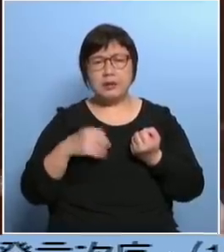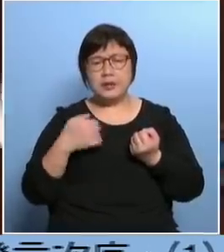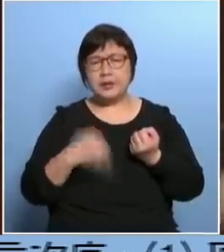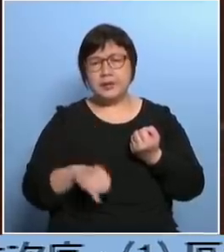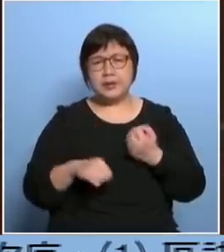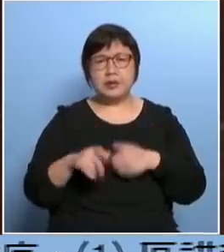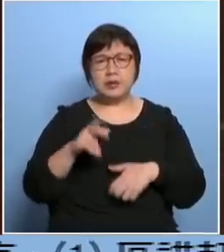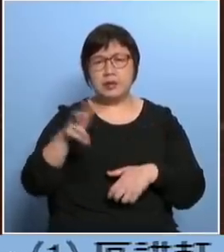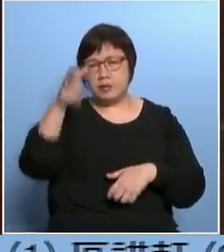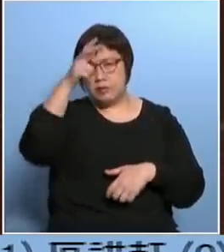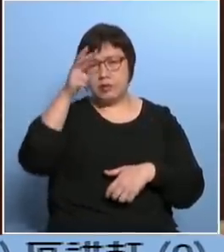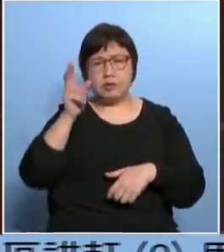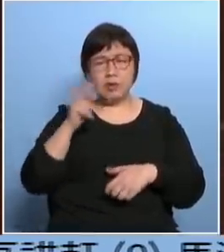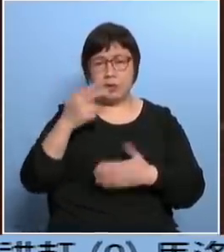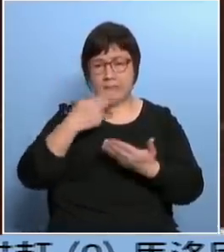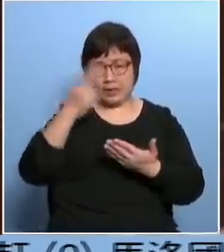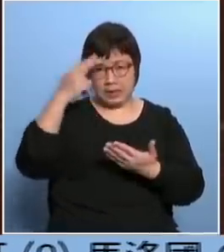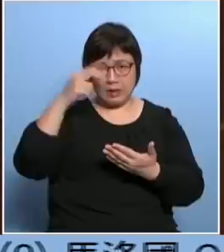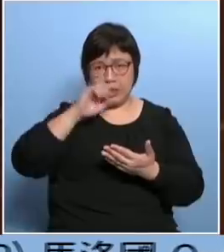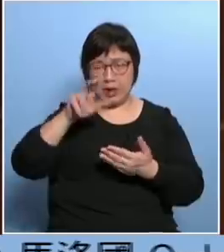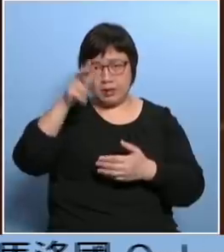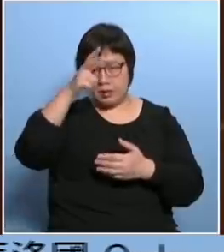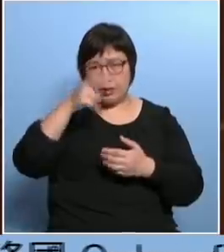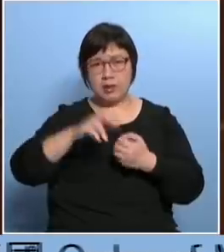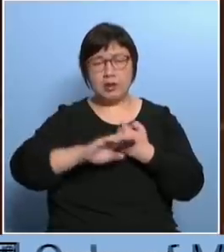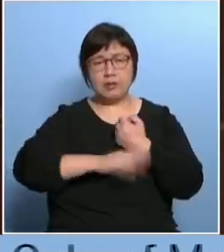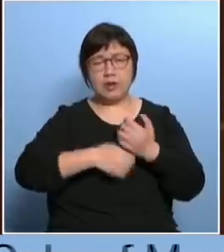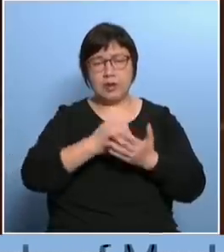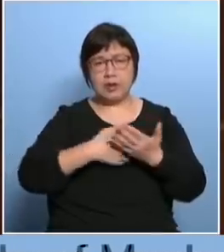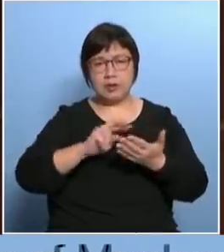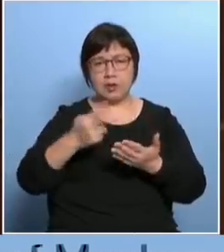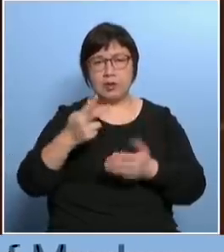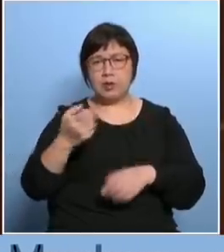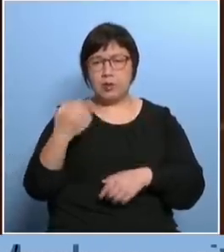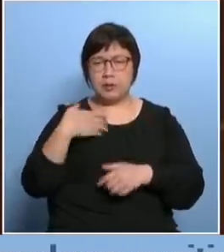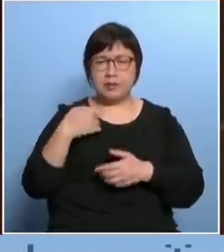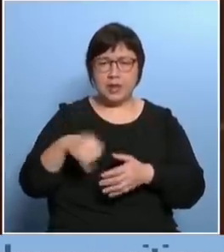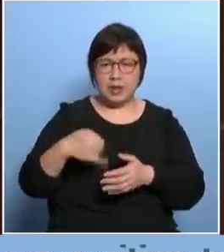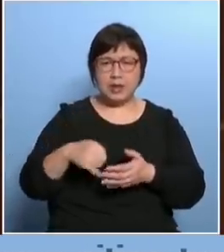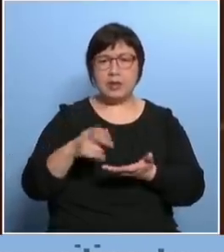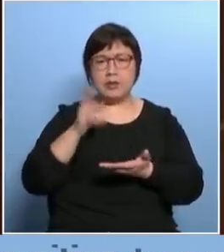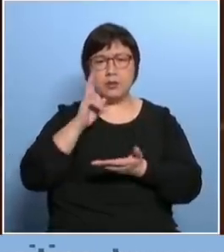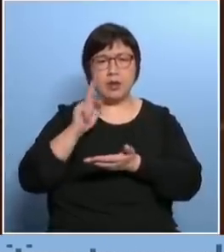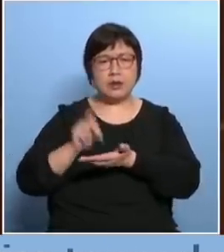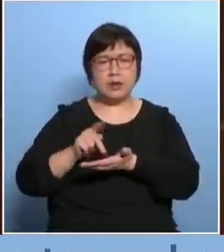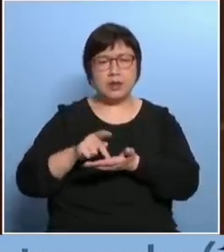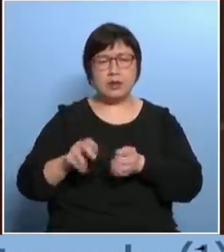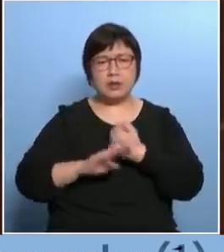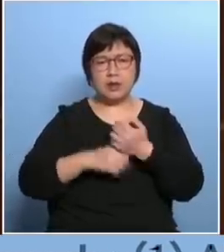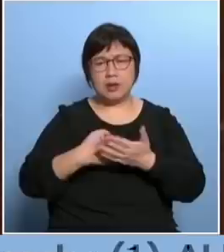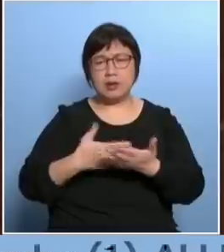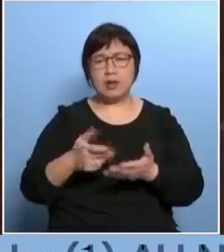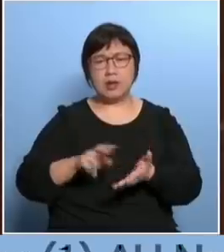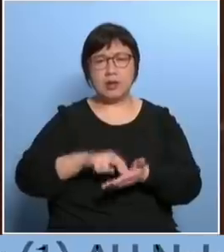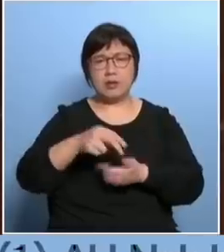然后政府好像这样我经常叫政府去检讨一些法例例如放制人条例永远都跟我们说不行的现在摆东上立法会很难过过不了